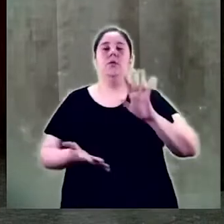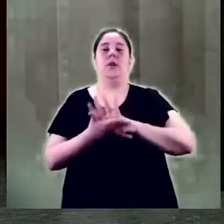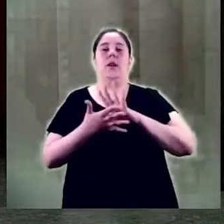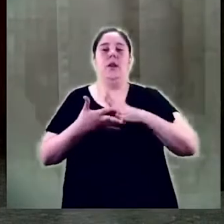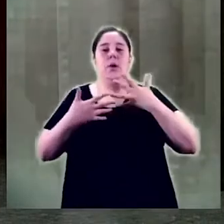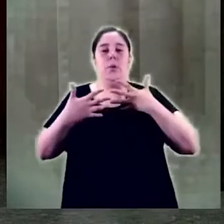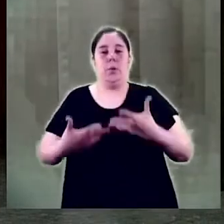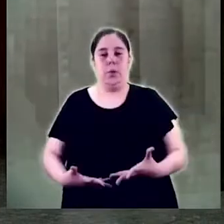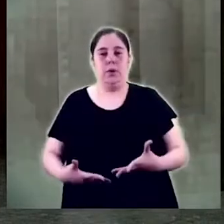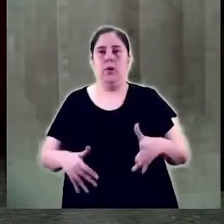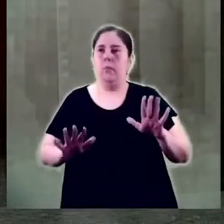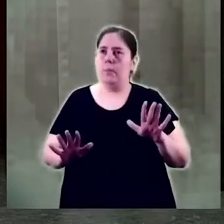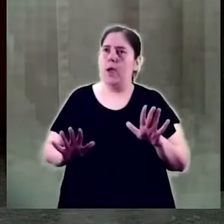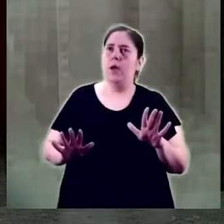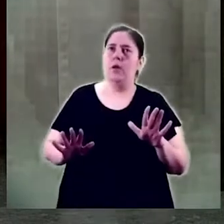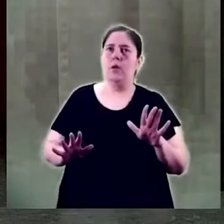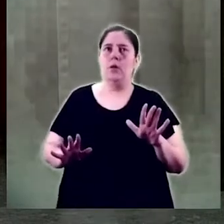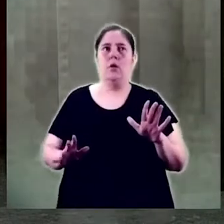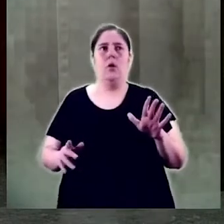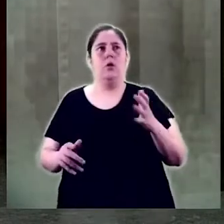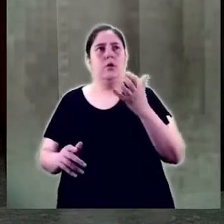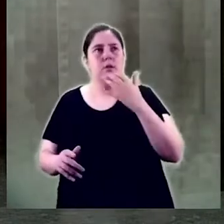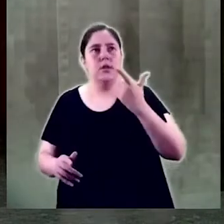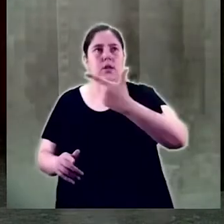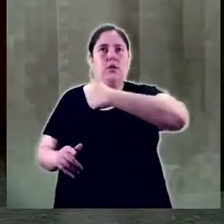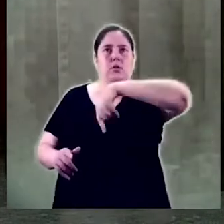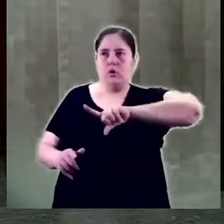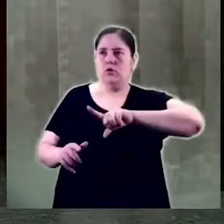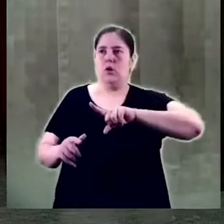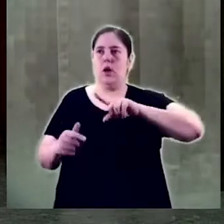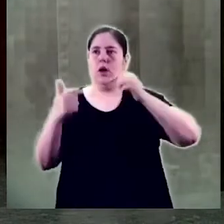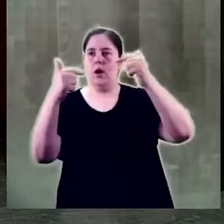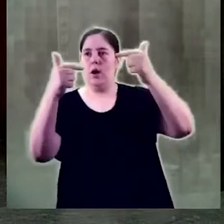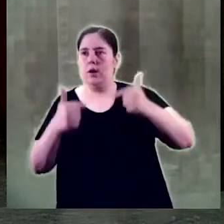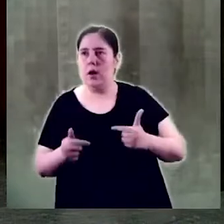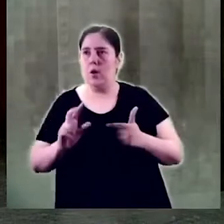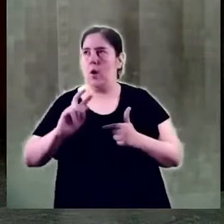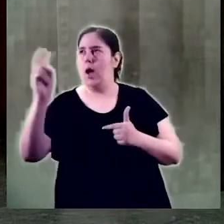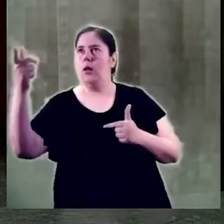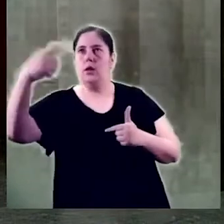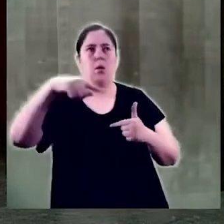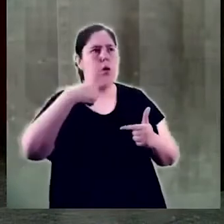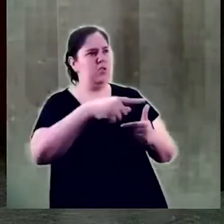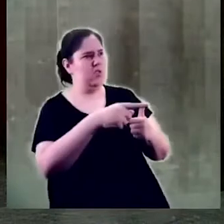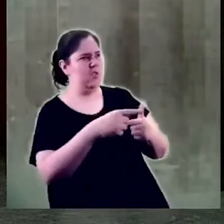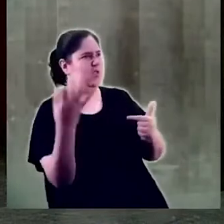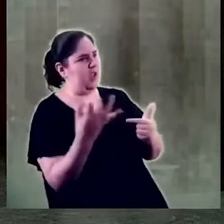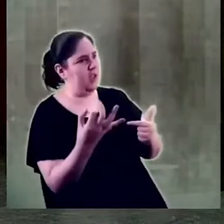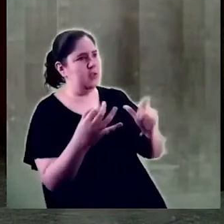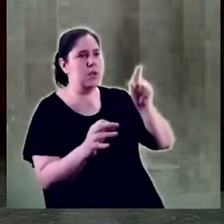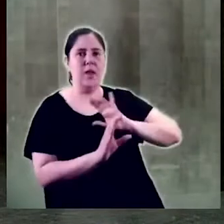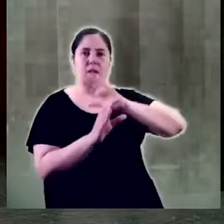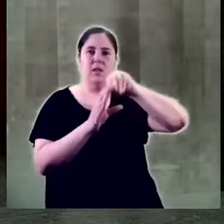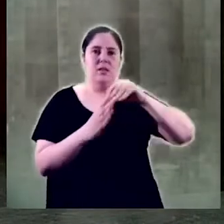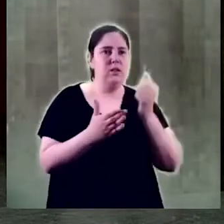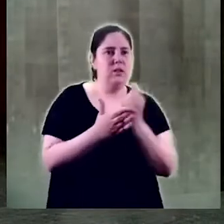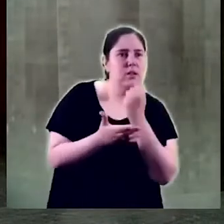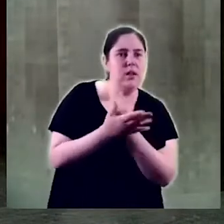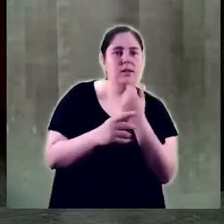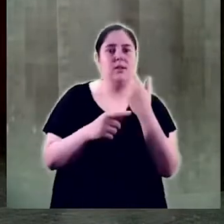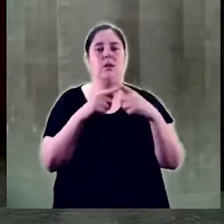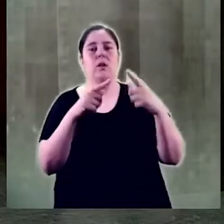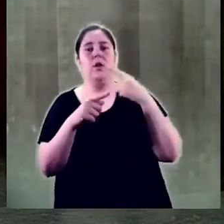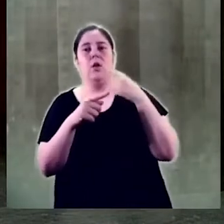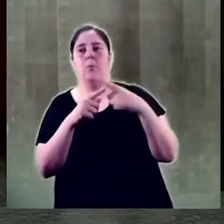Ens hem trobat resistències i desacreditació sobre la nostra branca del coneixement fora de les aules, però també a les pròpies classes. Velles